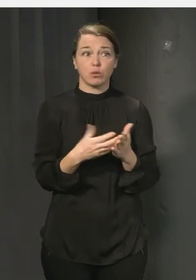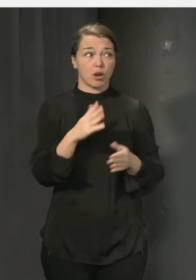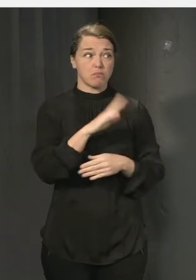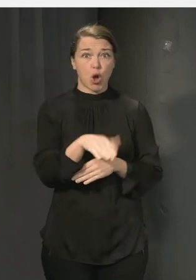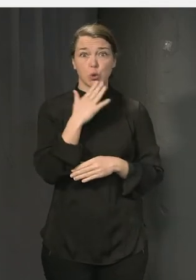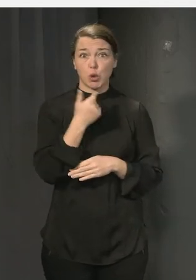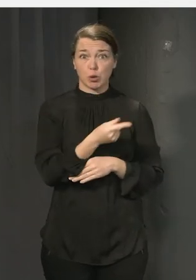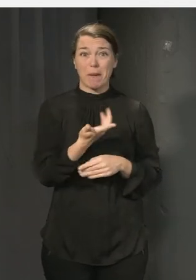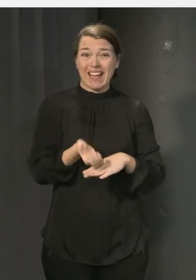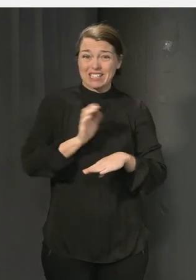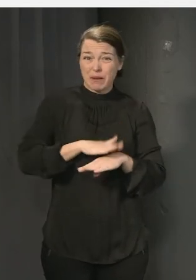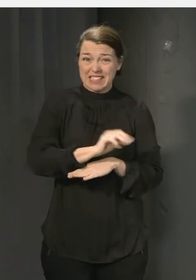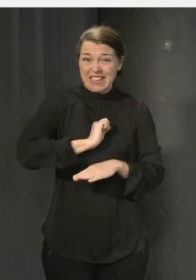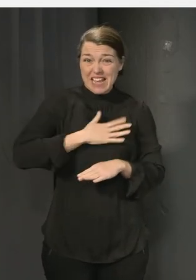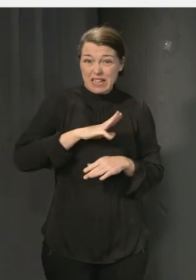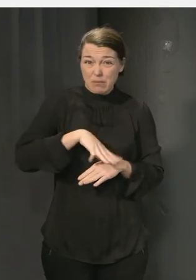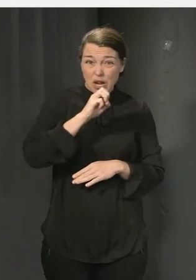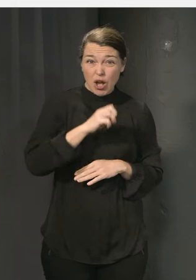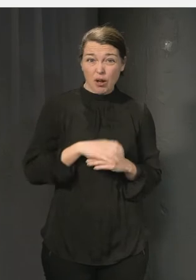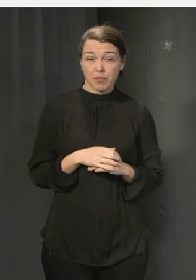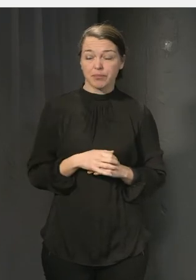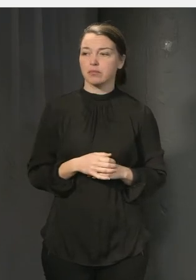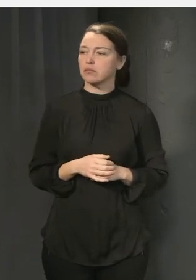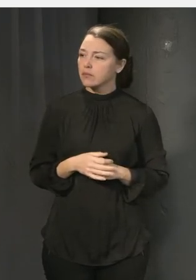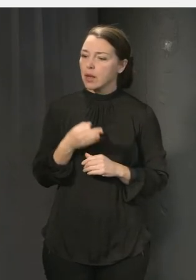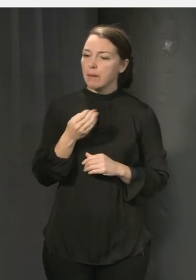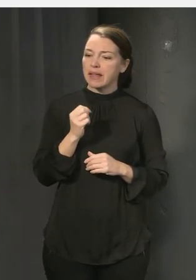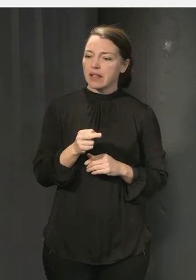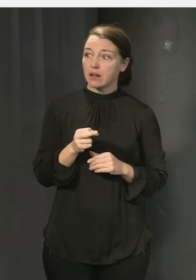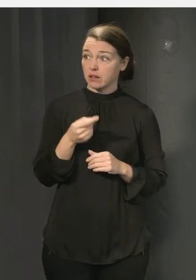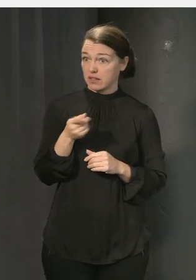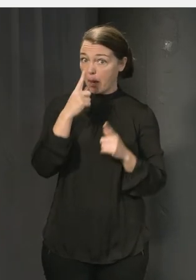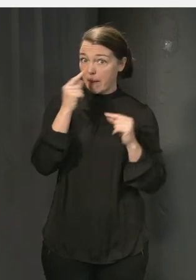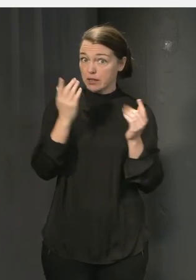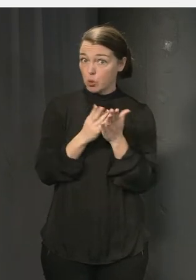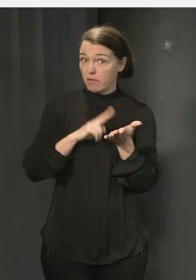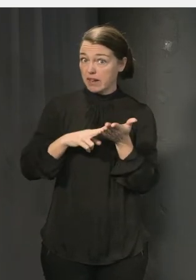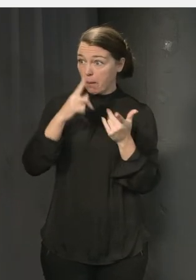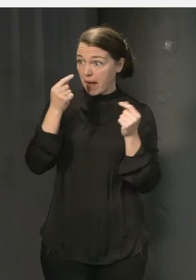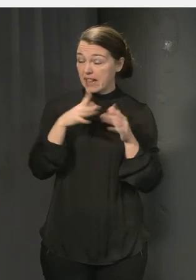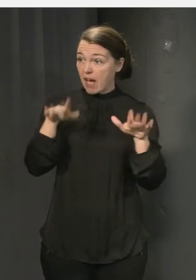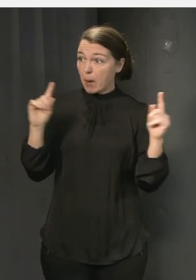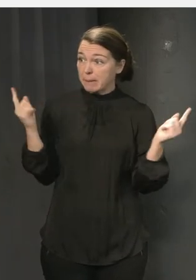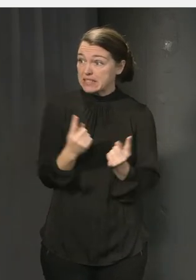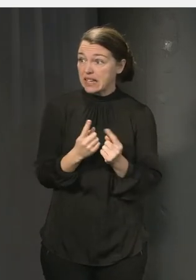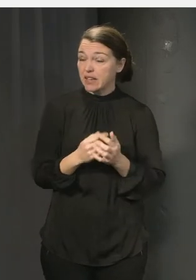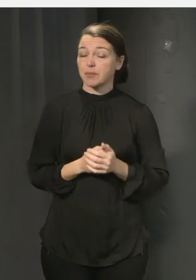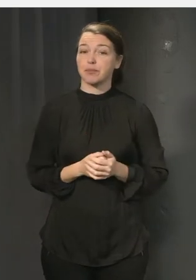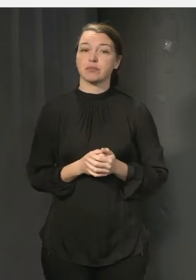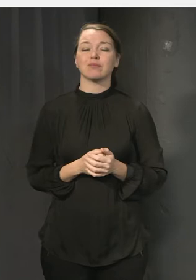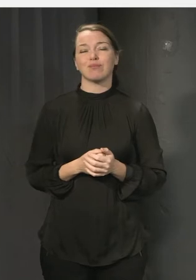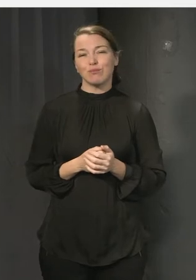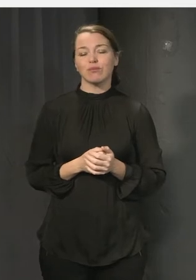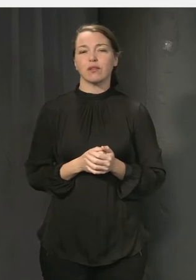på sin miljö? Har det minskat Peter, har ni liksom märkt eller sett det? Ja men om man i ett